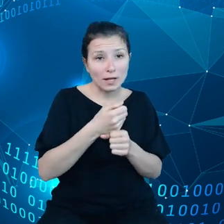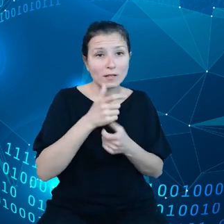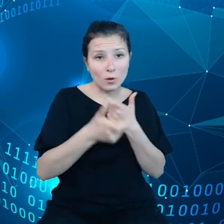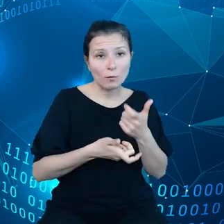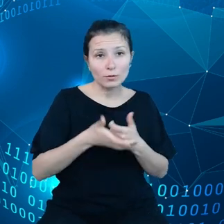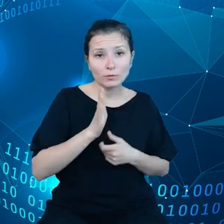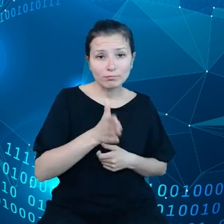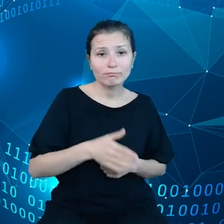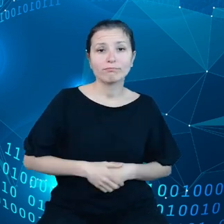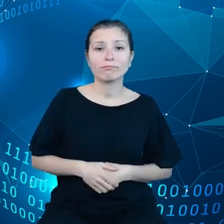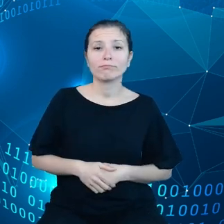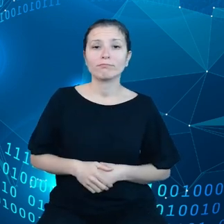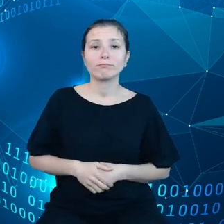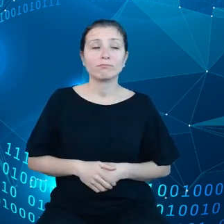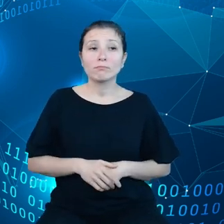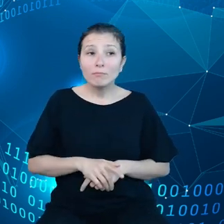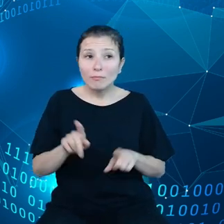istnieje.